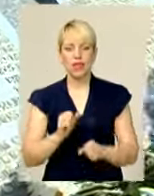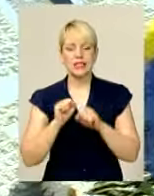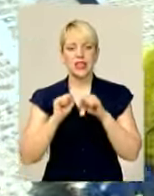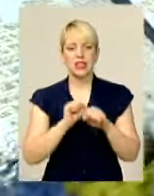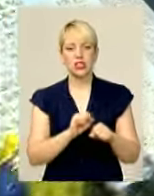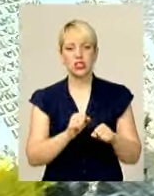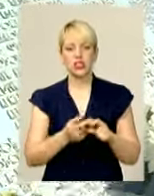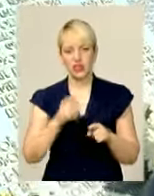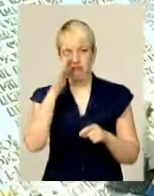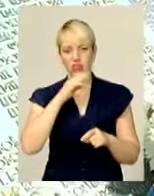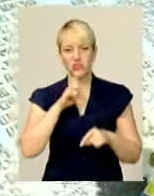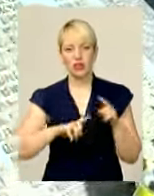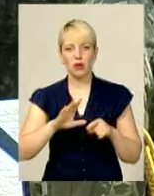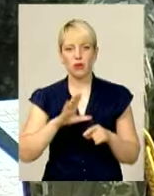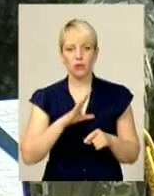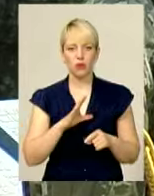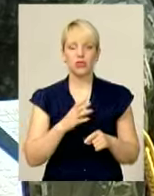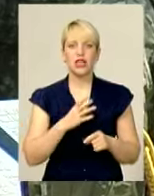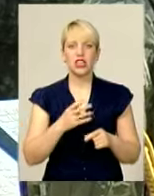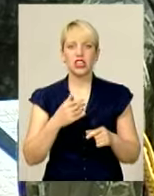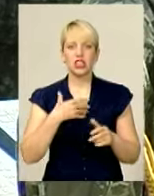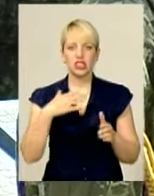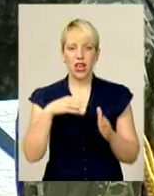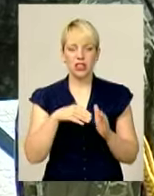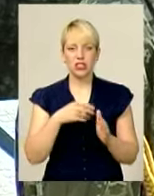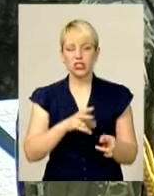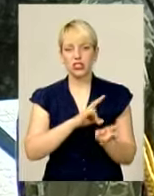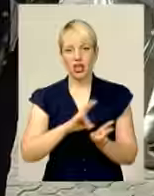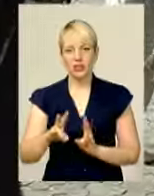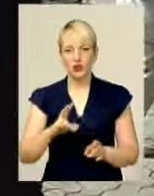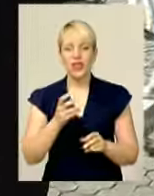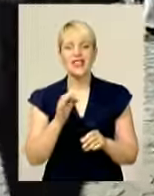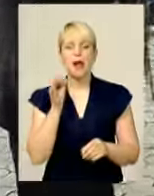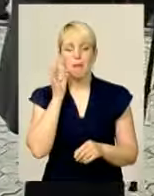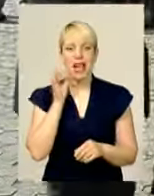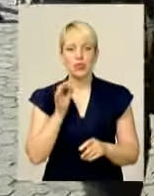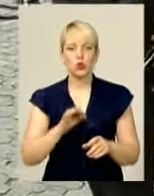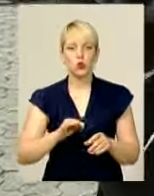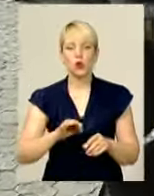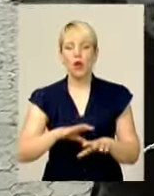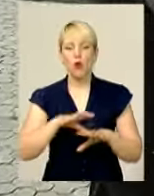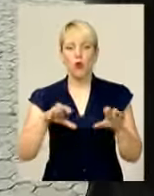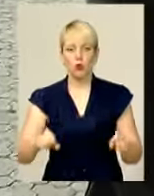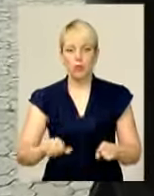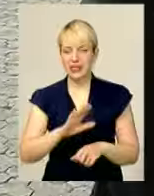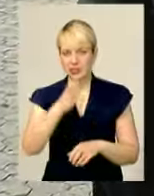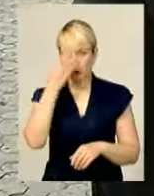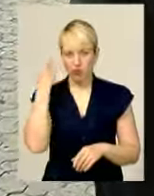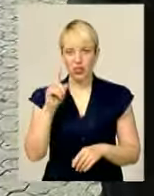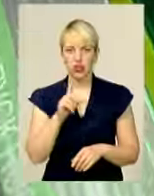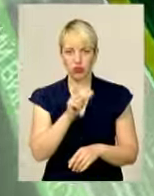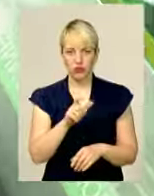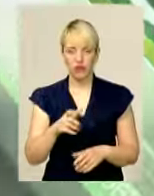закатований у неволі та став жертвою німецької окупації. І не забувати, що вони воювали та віддавали своє життя за нашу свободу.